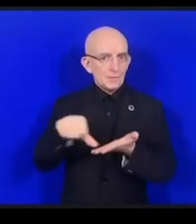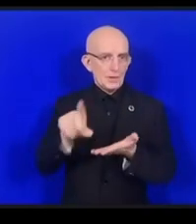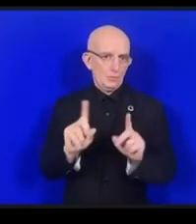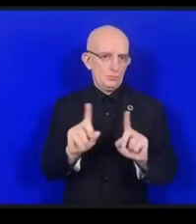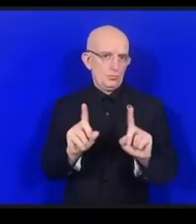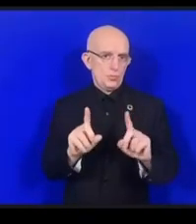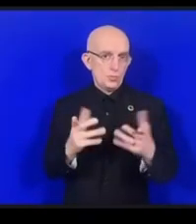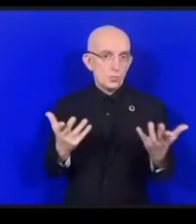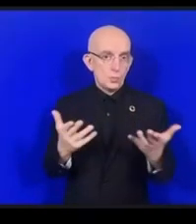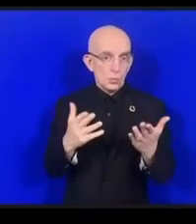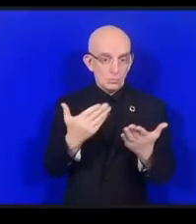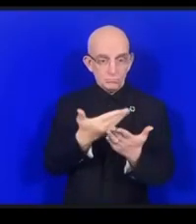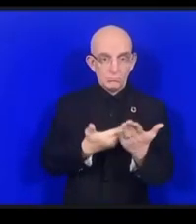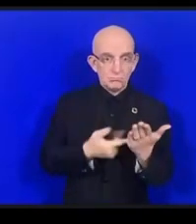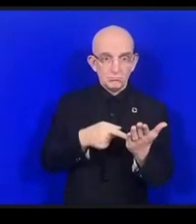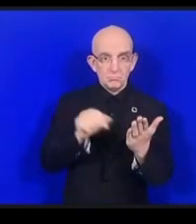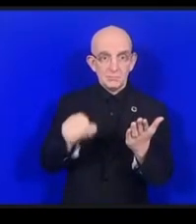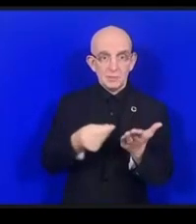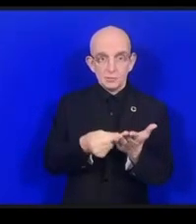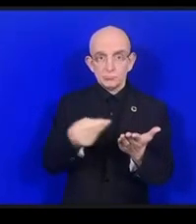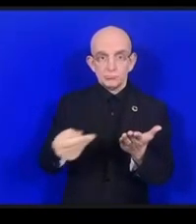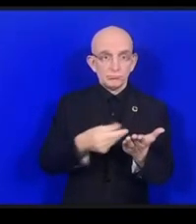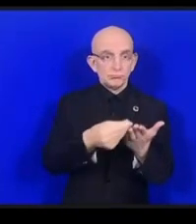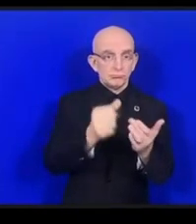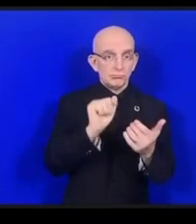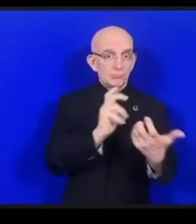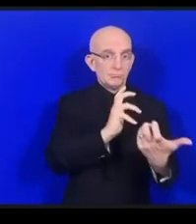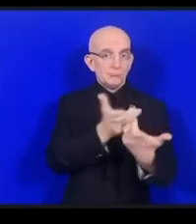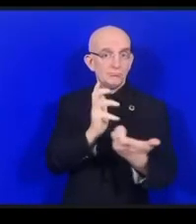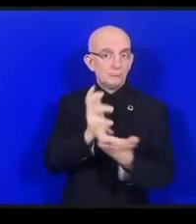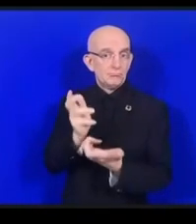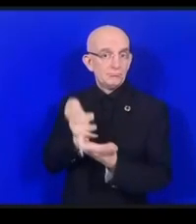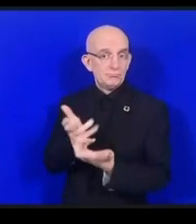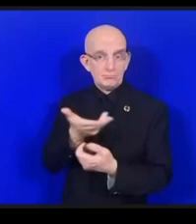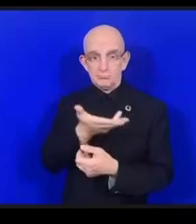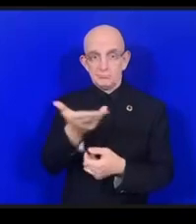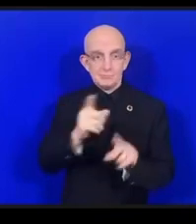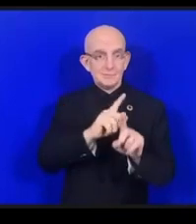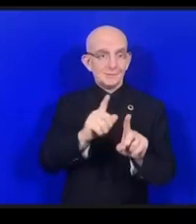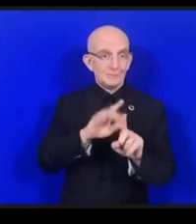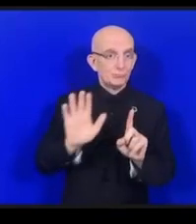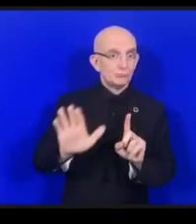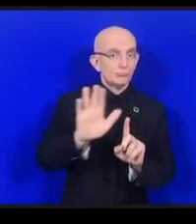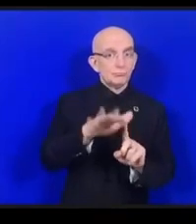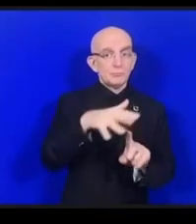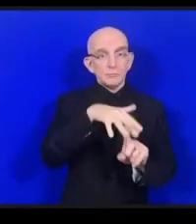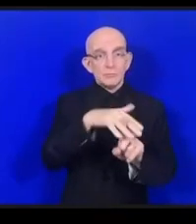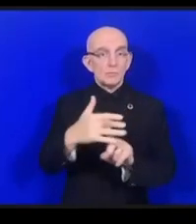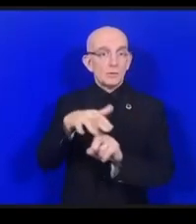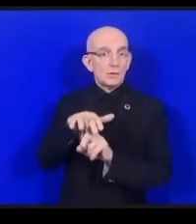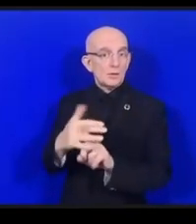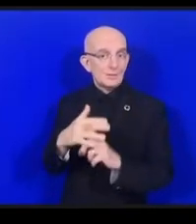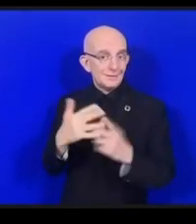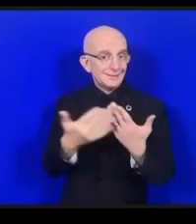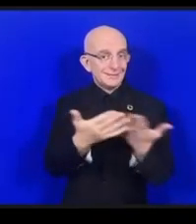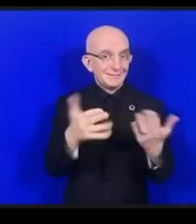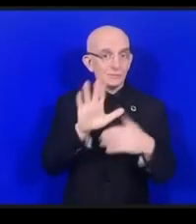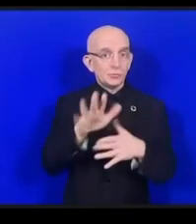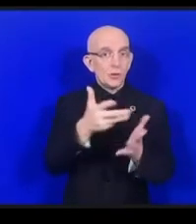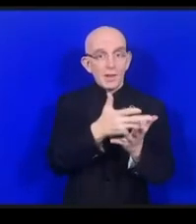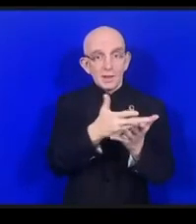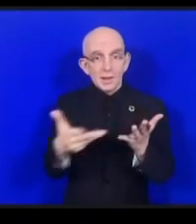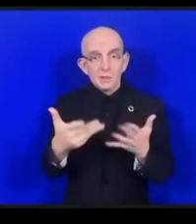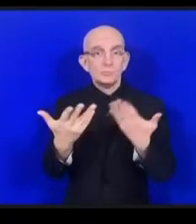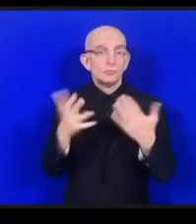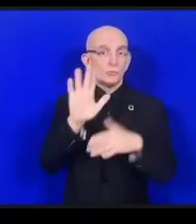これはローカルのコンテンツつまり言語のローカリゼーションであったりカルチャーもローカルなものに適用